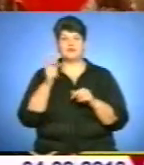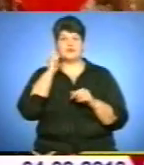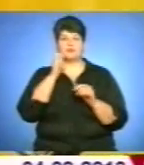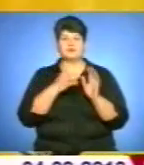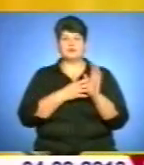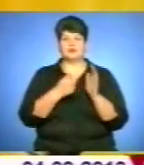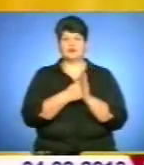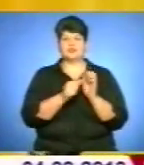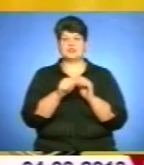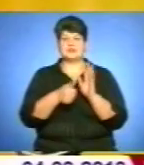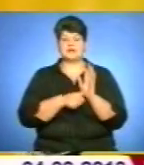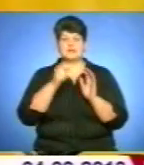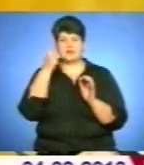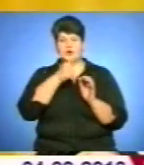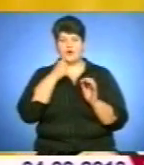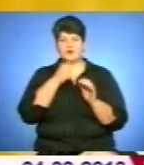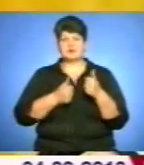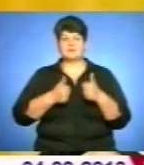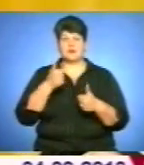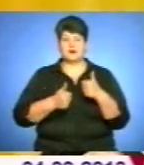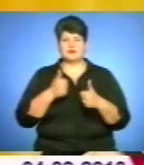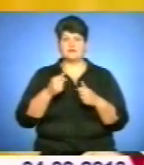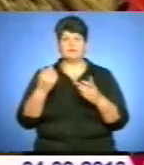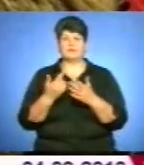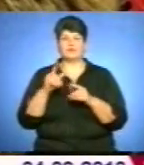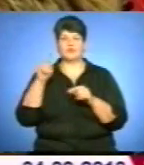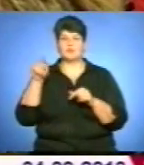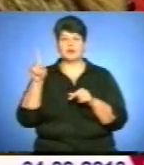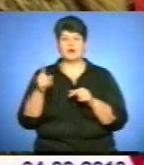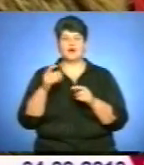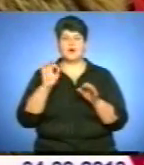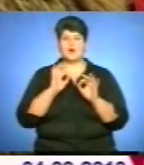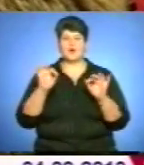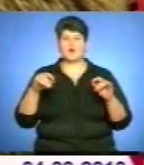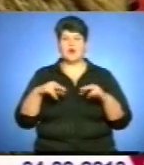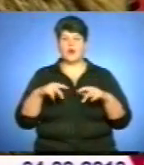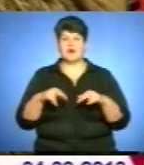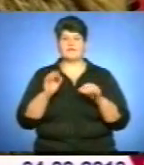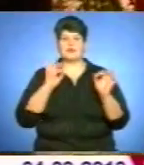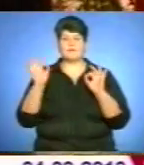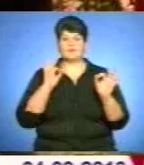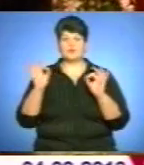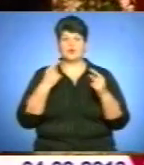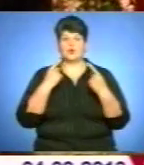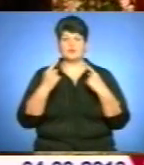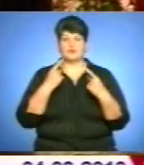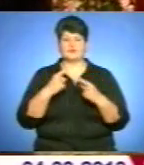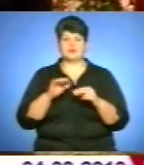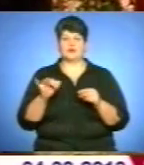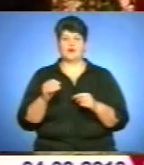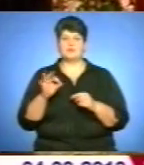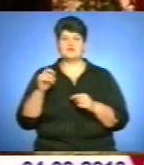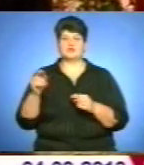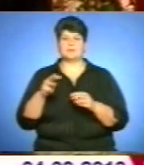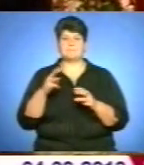років змагалися у номінаціях вокал, патріотична пісня, хореографія, музика, розмовний жанр, образотворче та прикладне мистецтво.